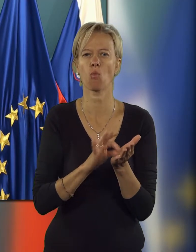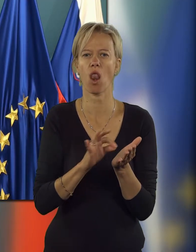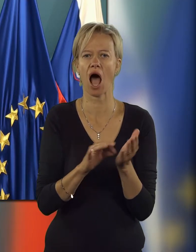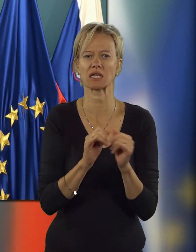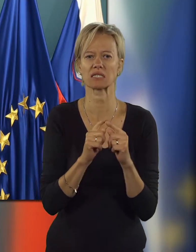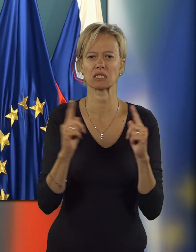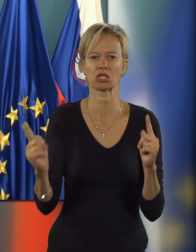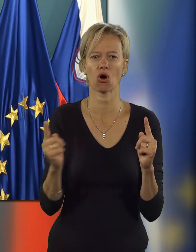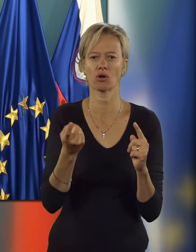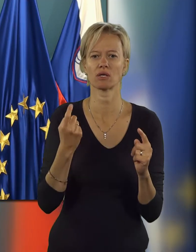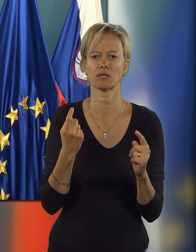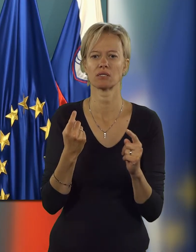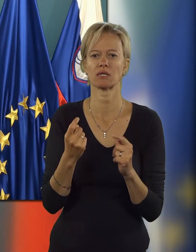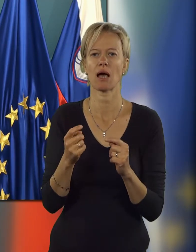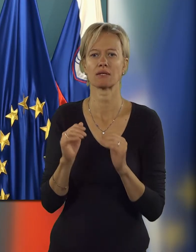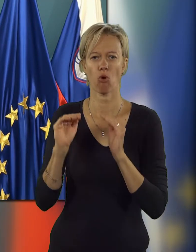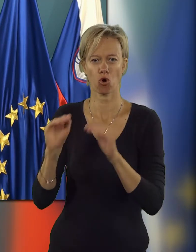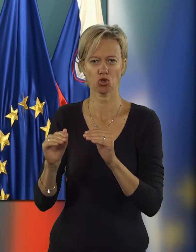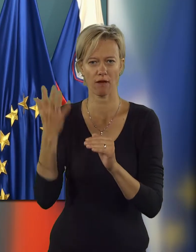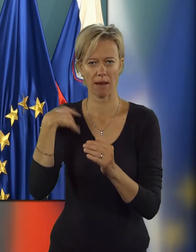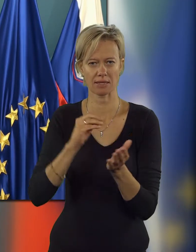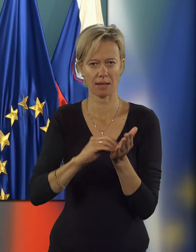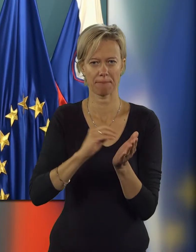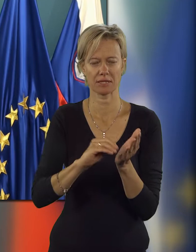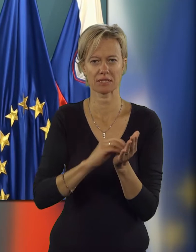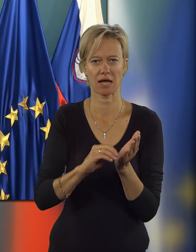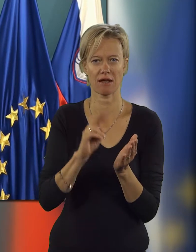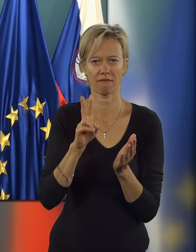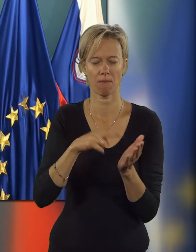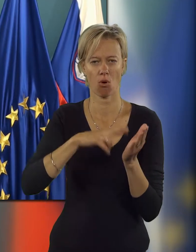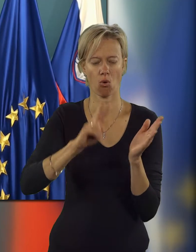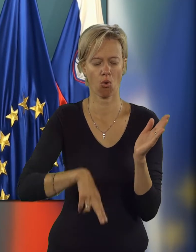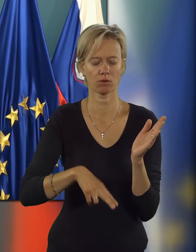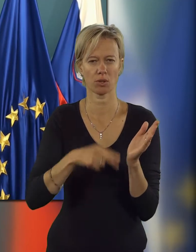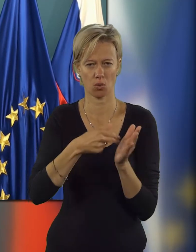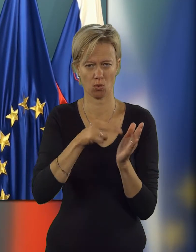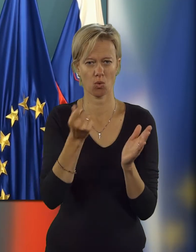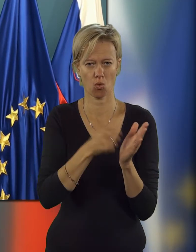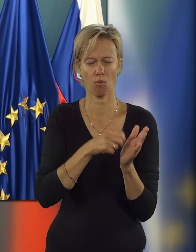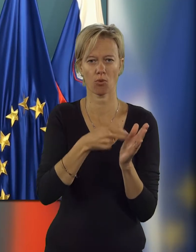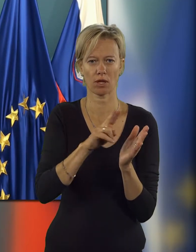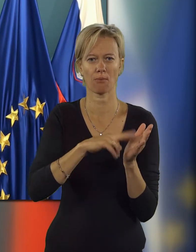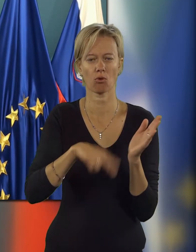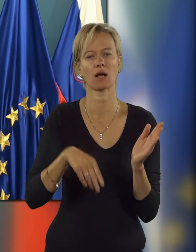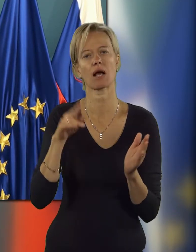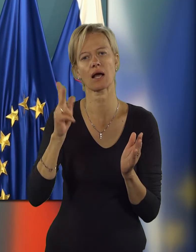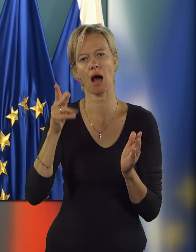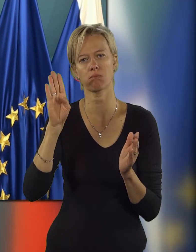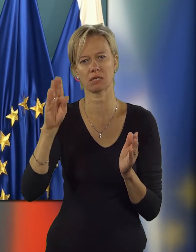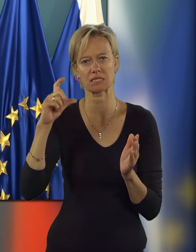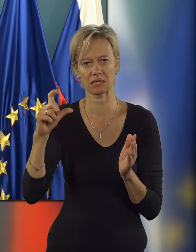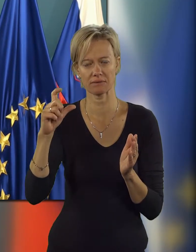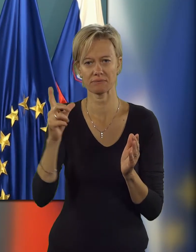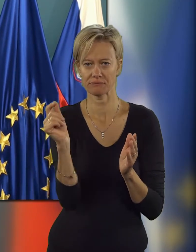institucionalnega poroštva, ki je bila zapisana v pogodbi, kupo v prodajni pogodbi s KBC-jem,